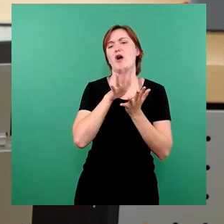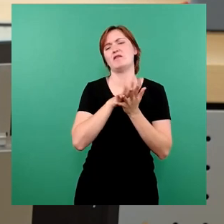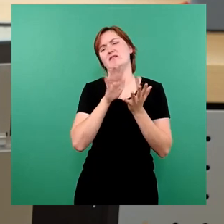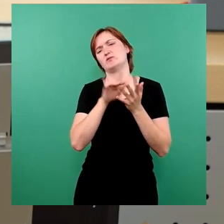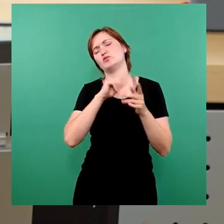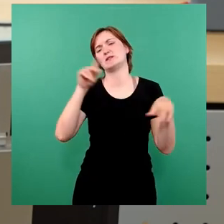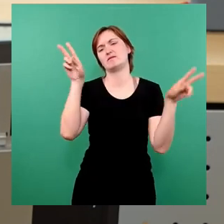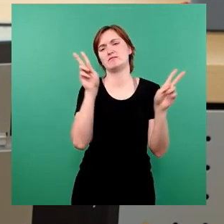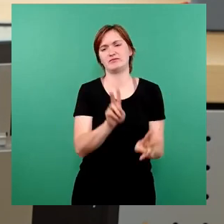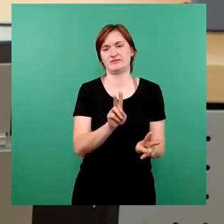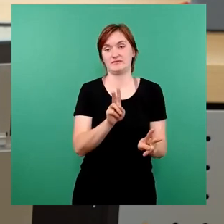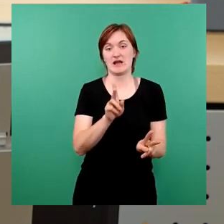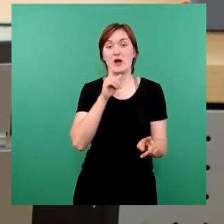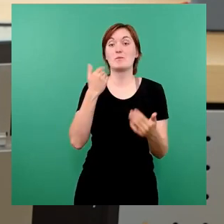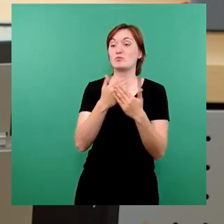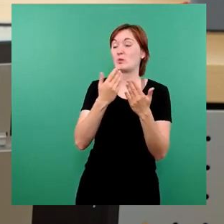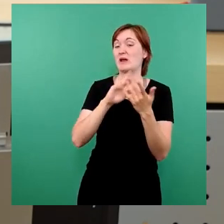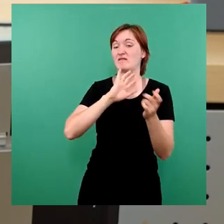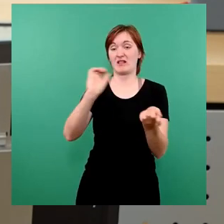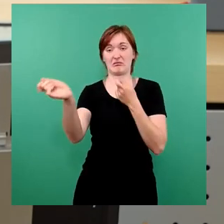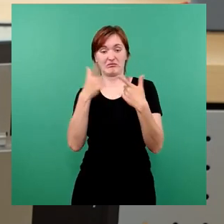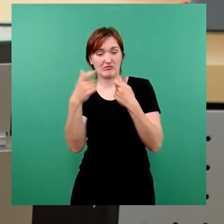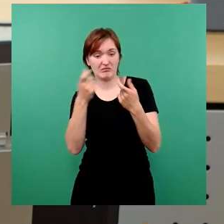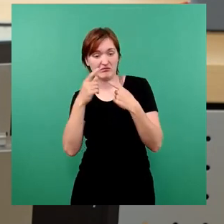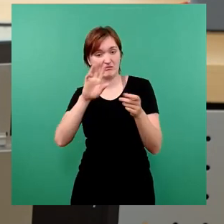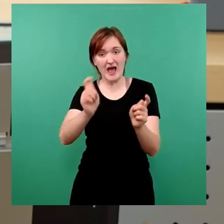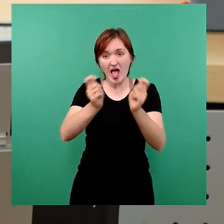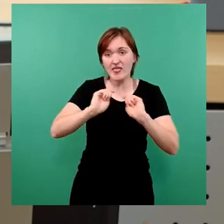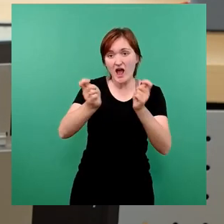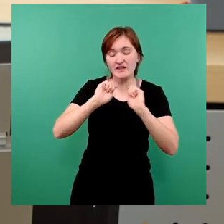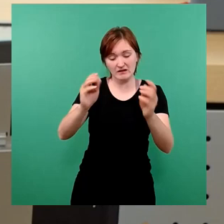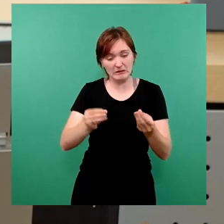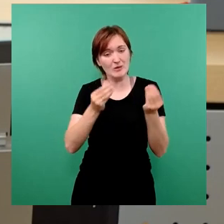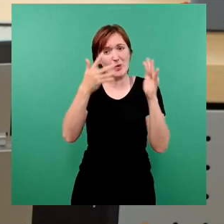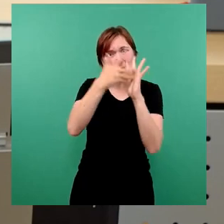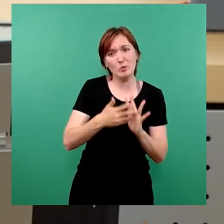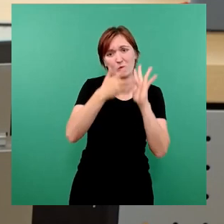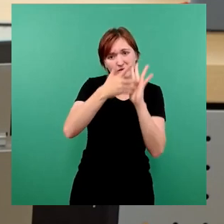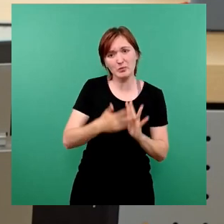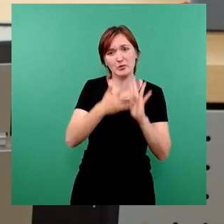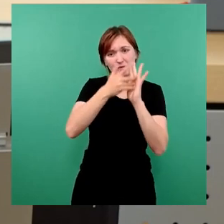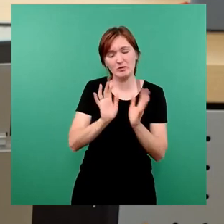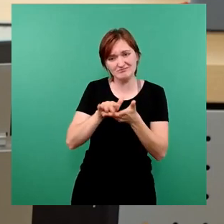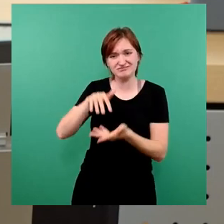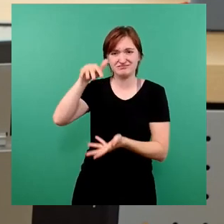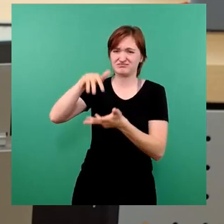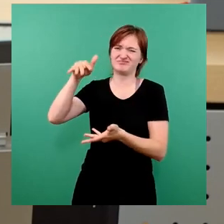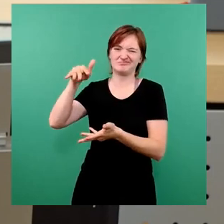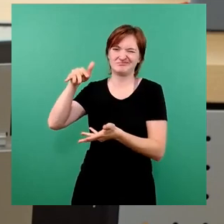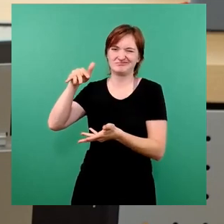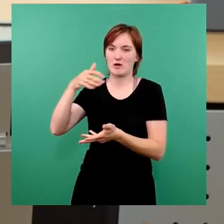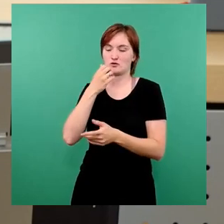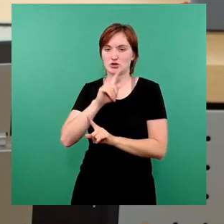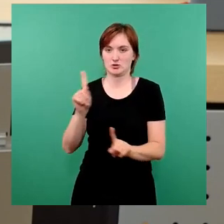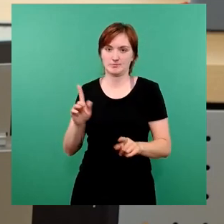ausgefüllt werden und eingereicht werden, müssen diese auch geprüft und in manchen Stellen auch überprüft werden. Und natürlich die